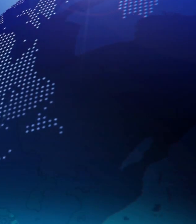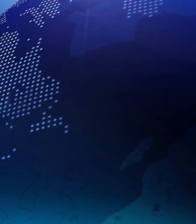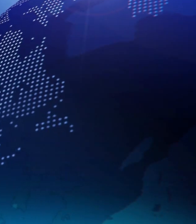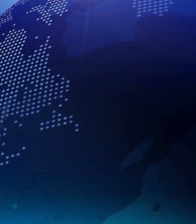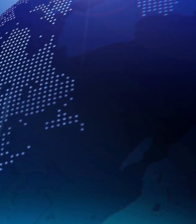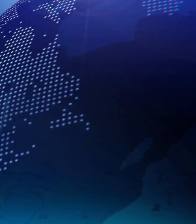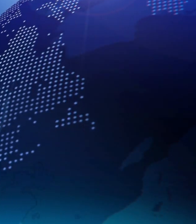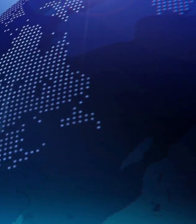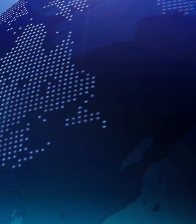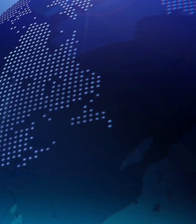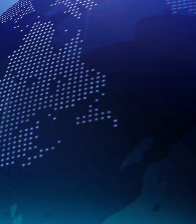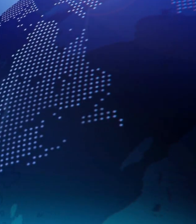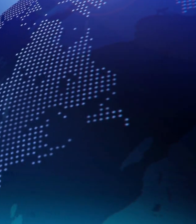Hvala što pratite kanal.